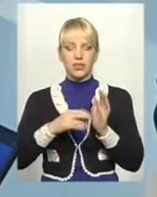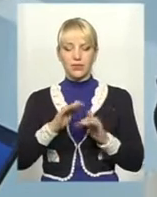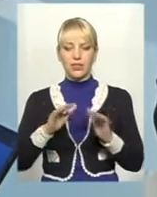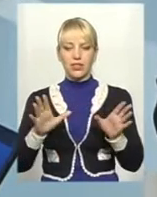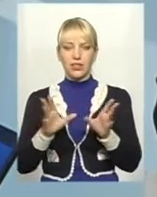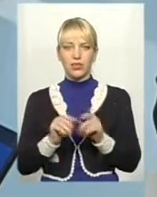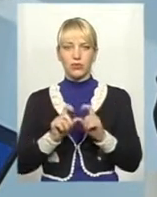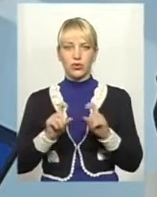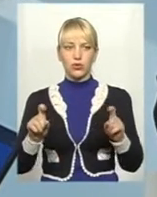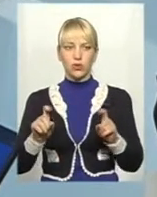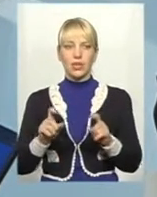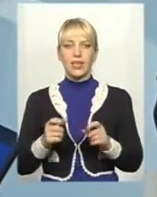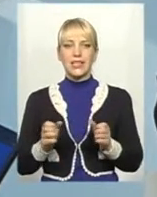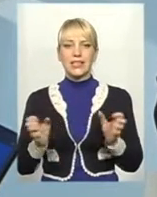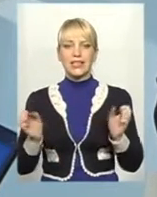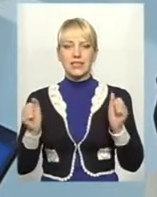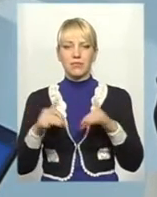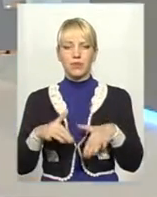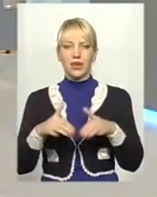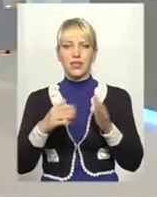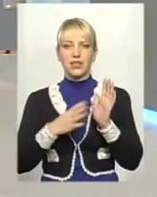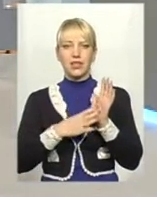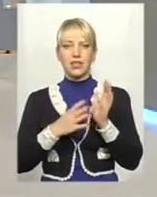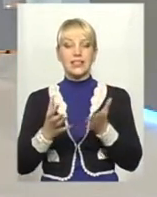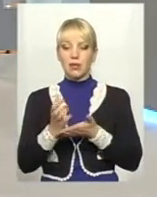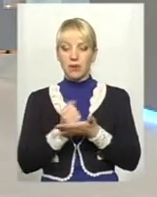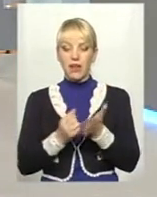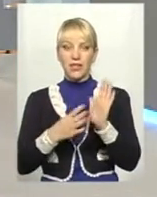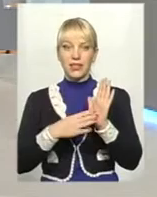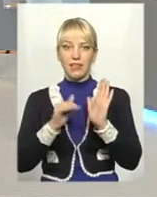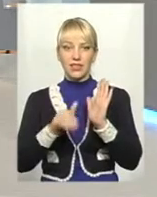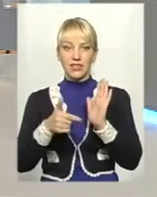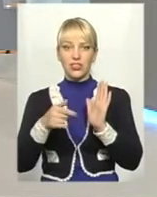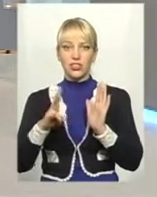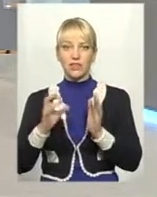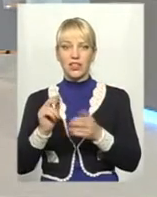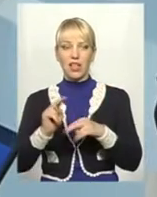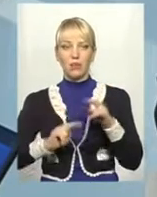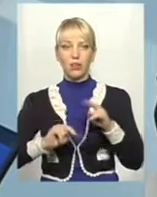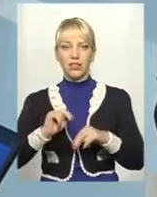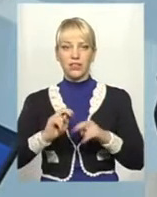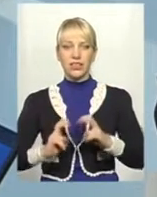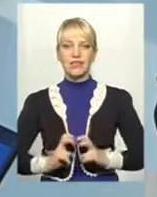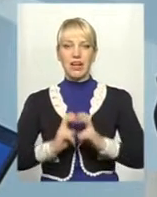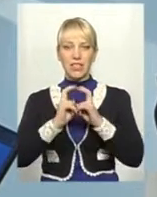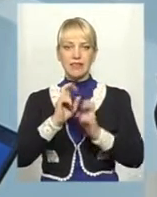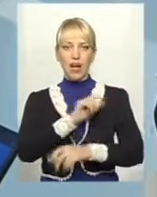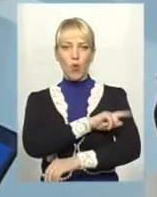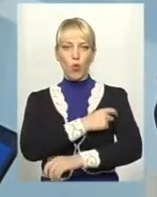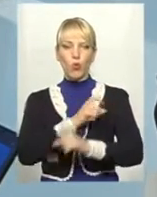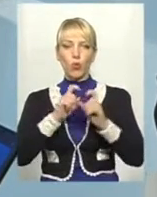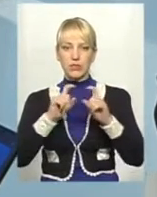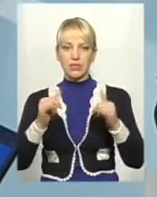колективом школи зібрали майже 9 тисяч гривень для будівництва літа в госпіталі. І сьогодні вони